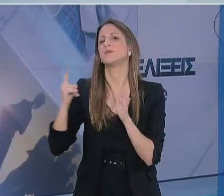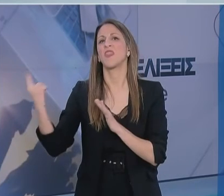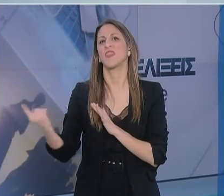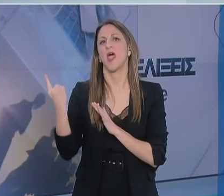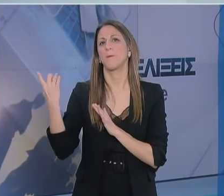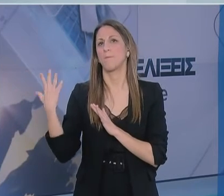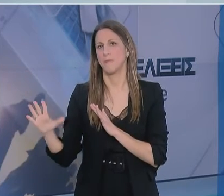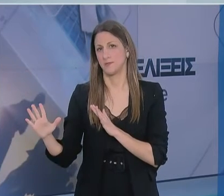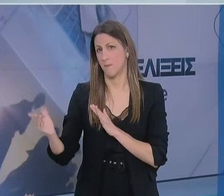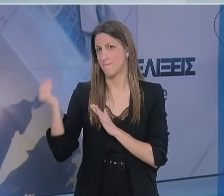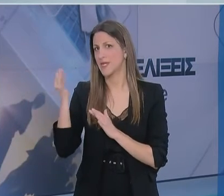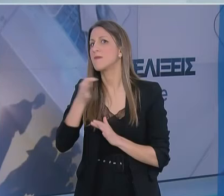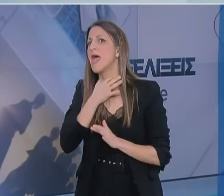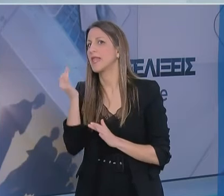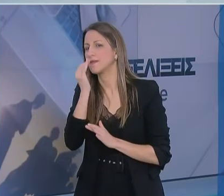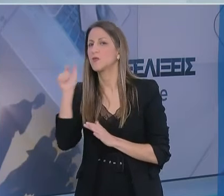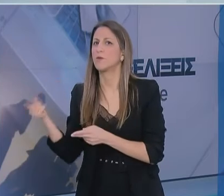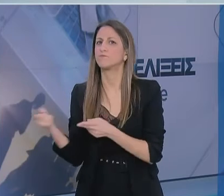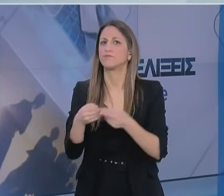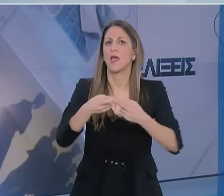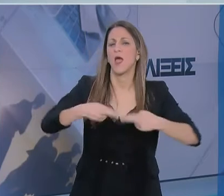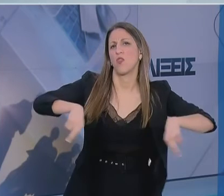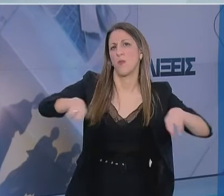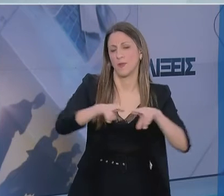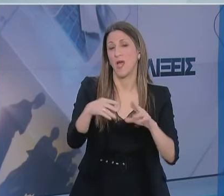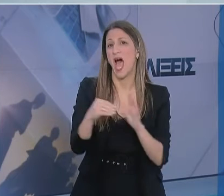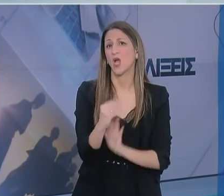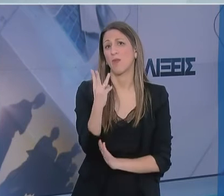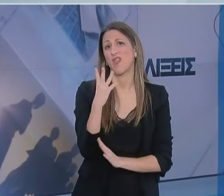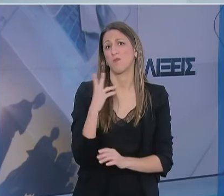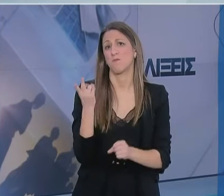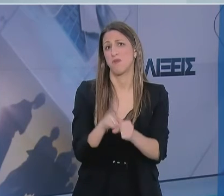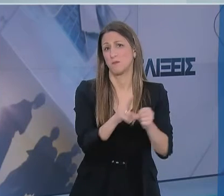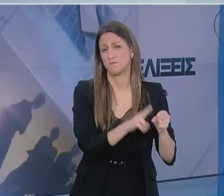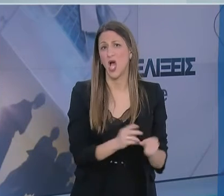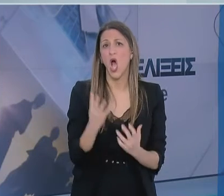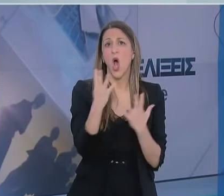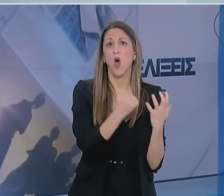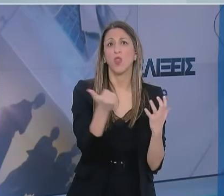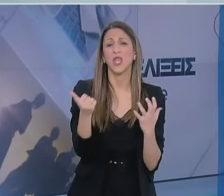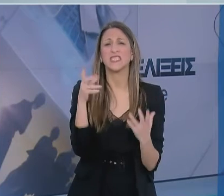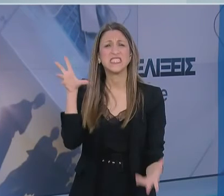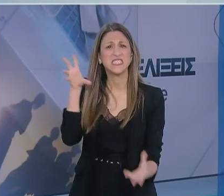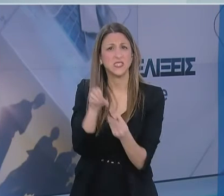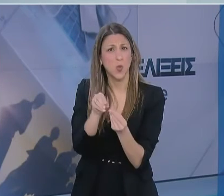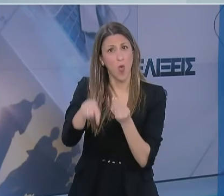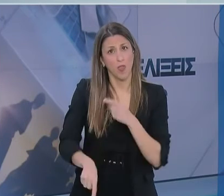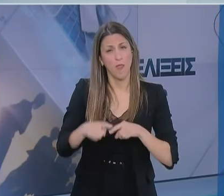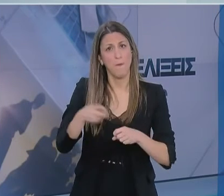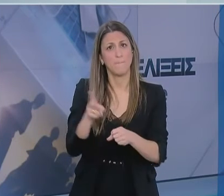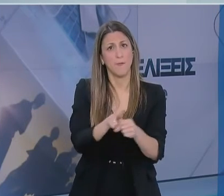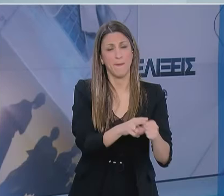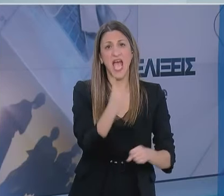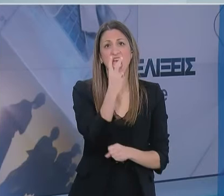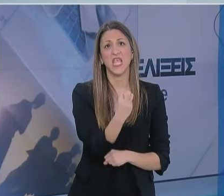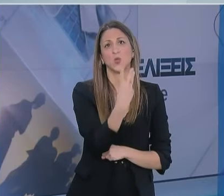ΜΕΘ. Τέλος, έχουμε τρεις ακόμα καταγεγραμμένους θανάτους και 86 θανάτους συνολικά στη χώρα. 23